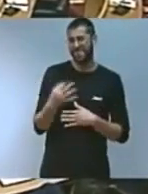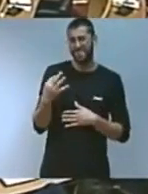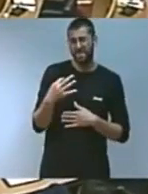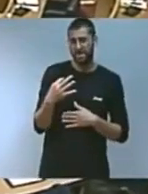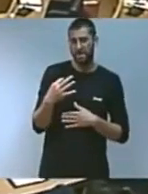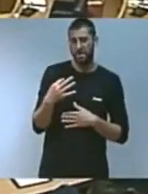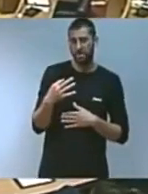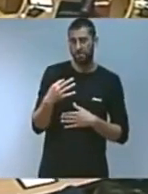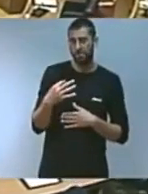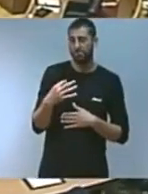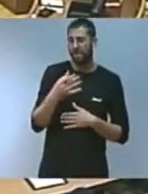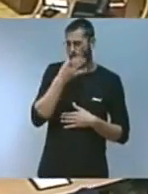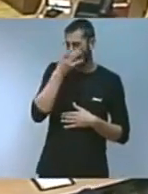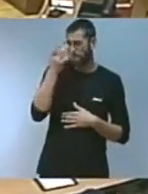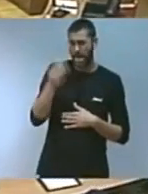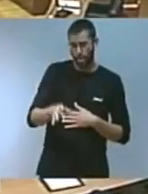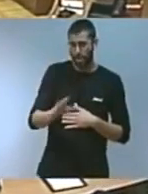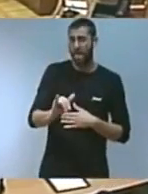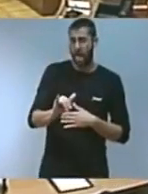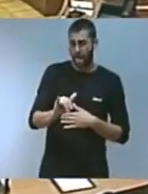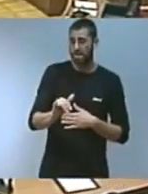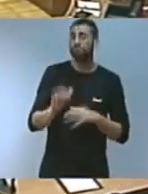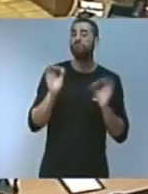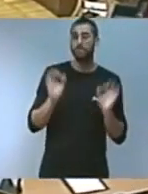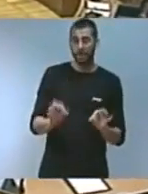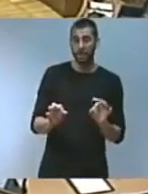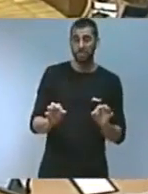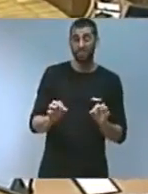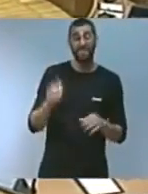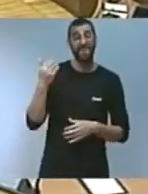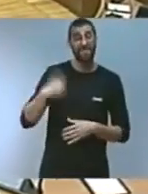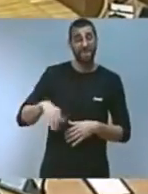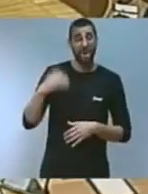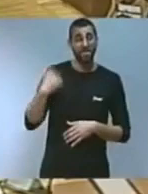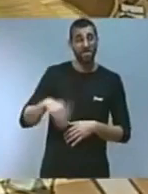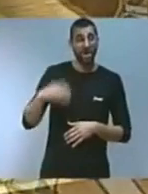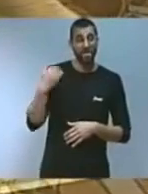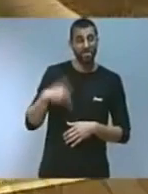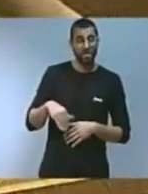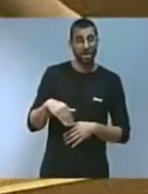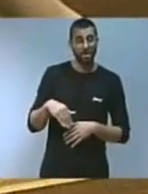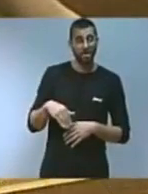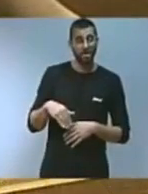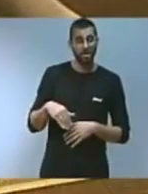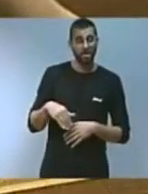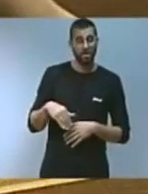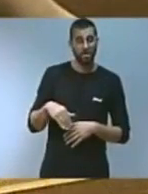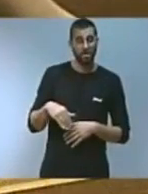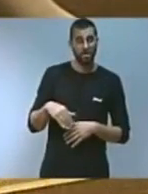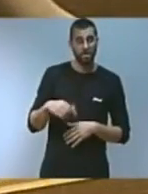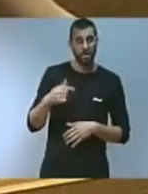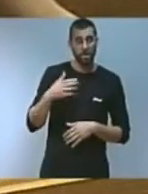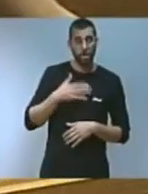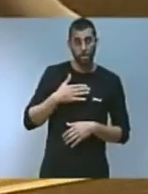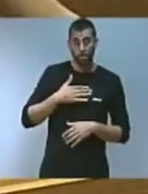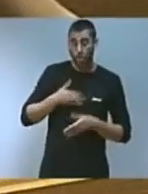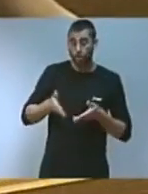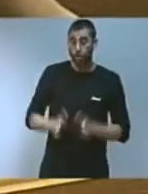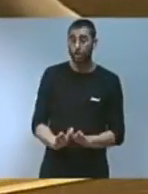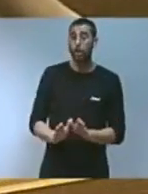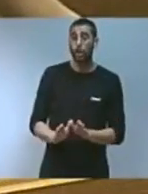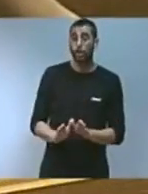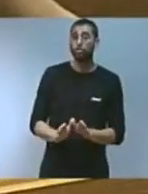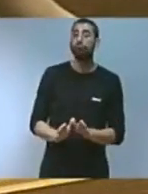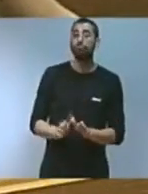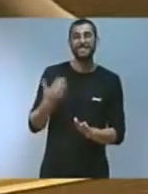i vergonya del món que ja ens hem apropiat de màrgens vitals dels nostres fills i filles. Els efectes